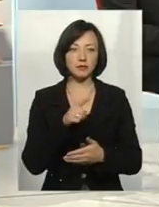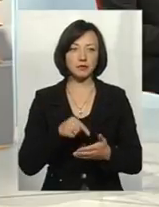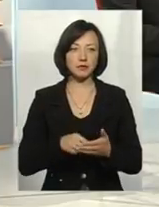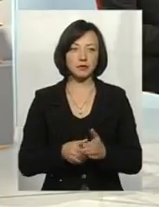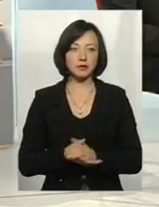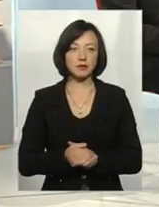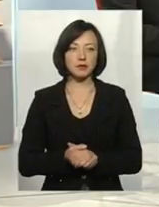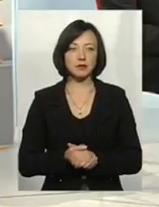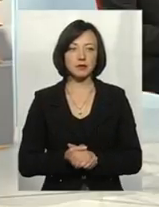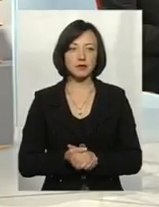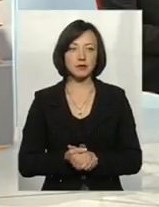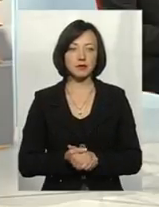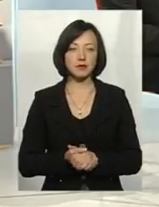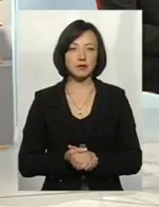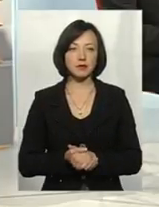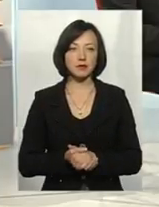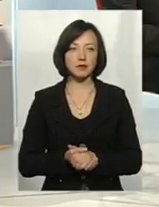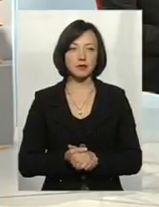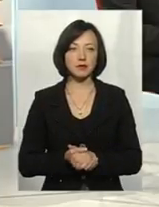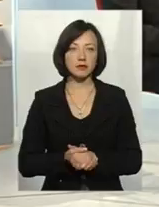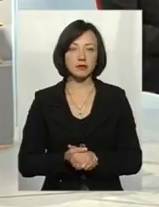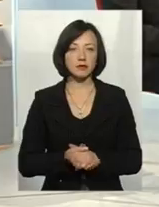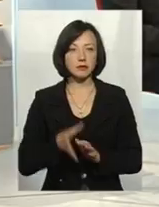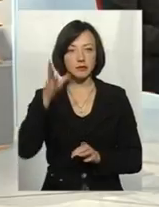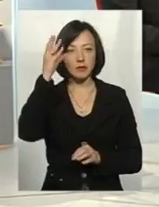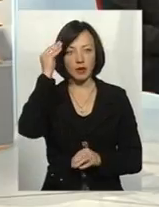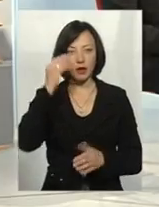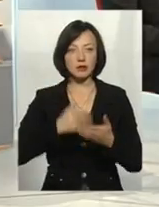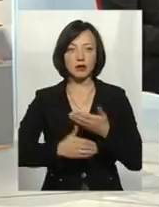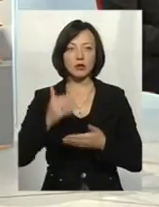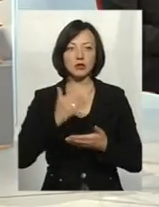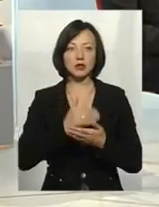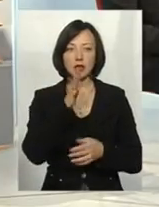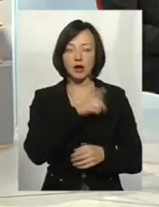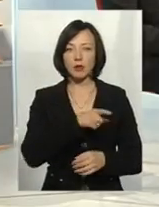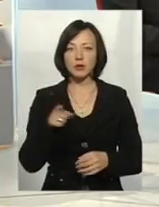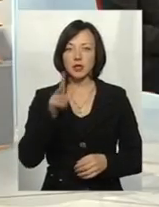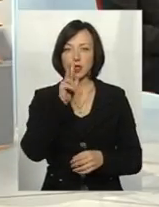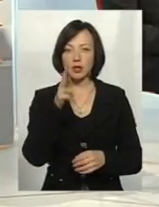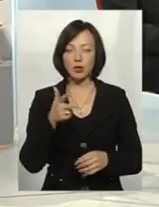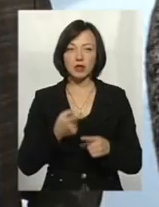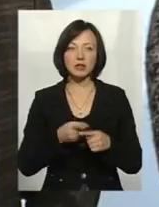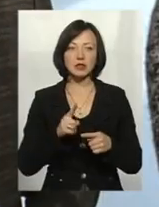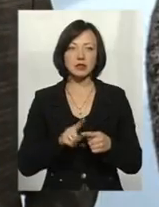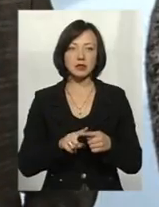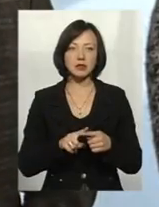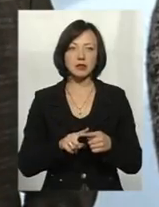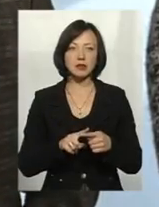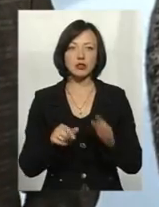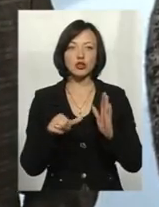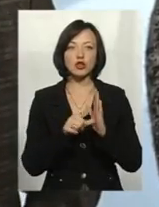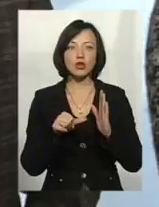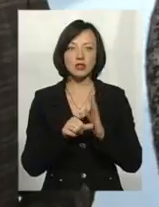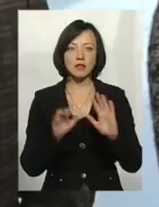Беручи до уваги за останній проміжок часу три роки, це вже дето випадок